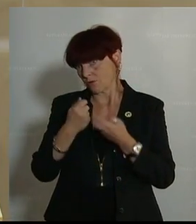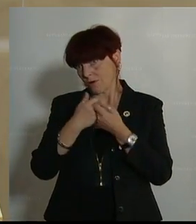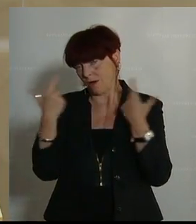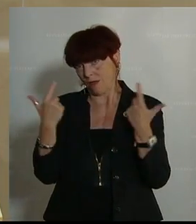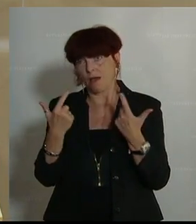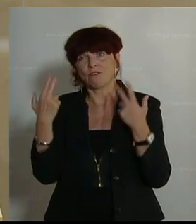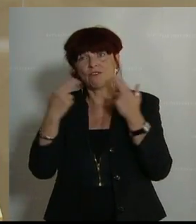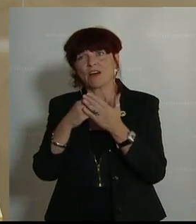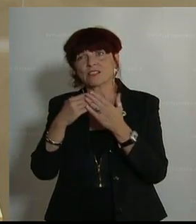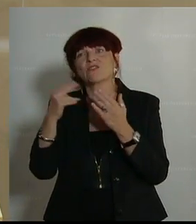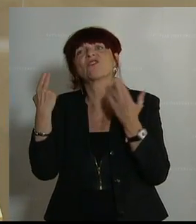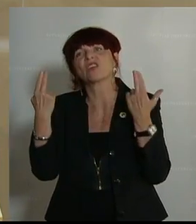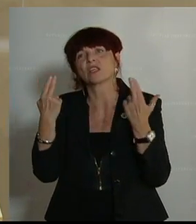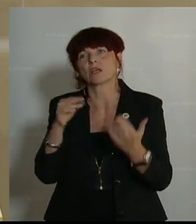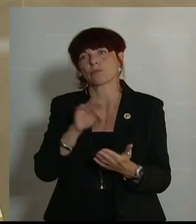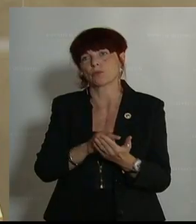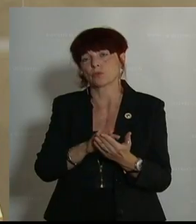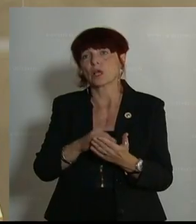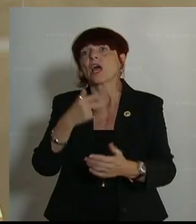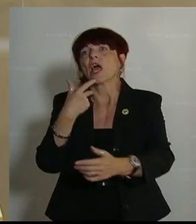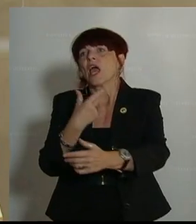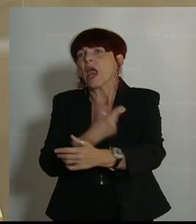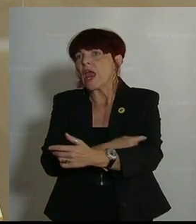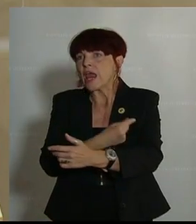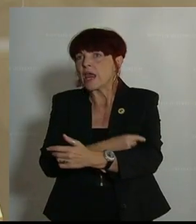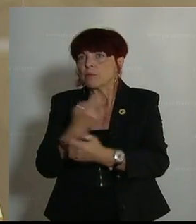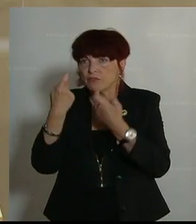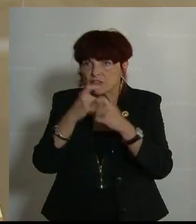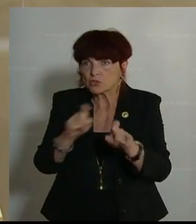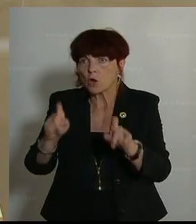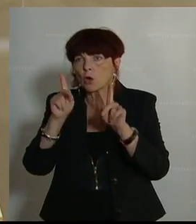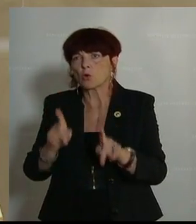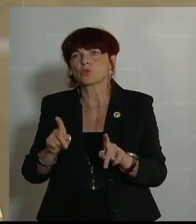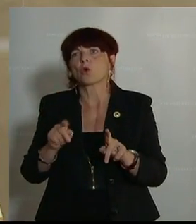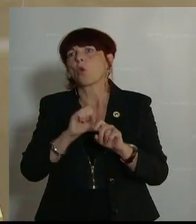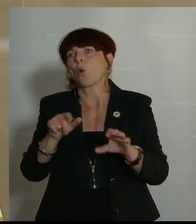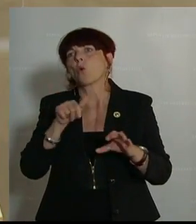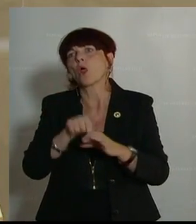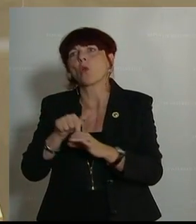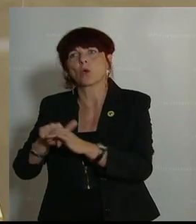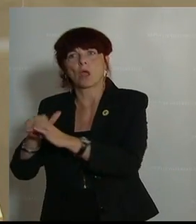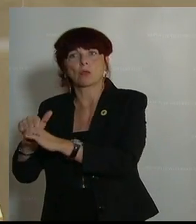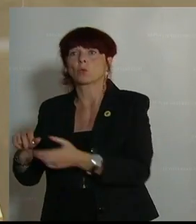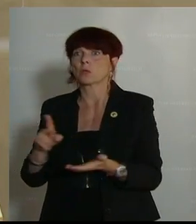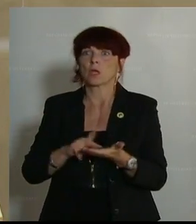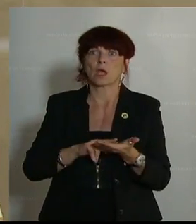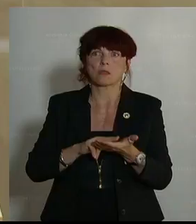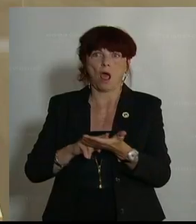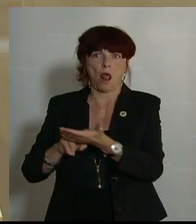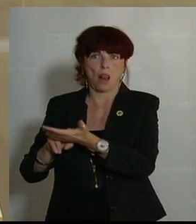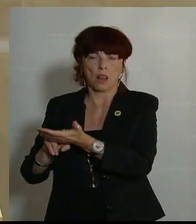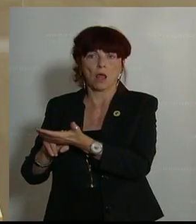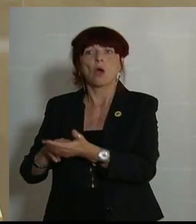darin vor, dass es eine Impfversorgung gibt, die nunmehr lückenlos, einheitlich, fleckendeckend und digital erfolgt. Und auch die